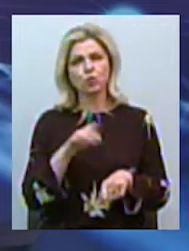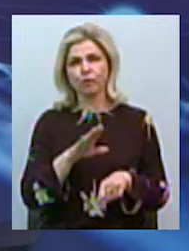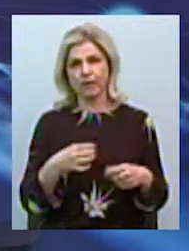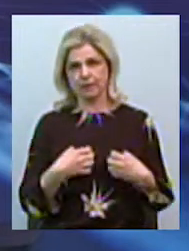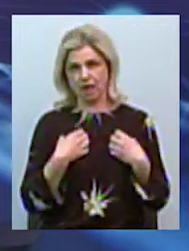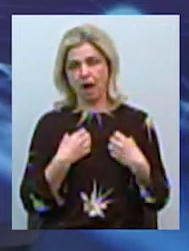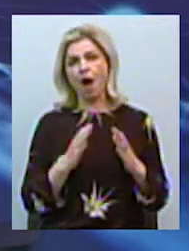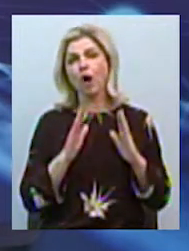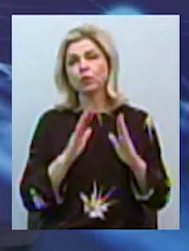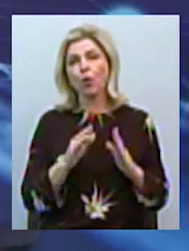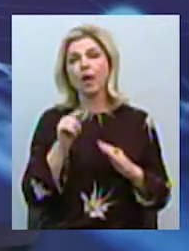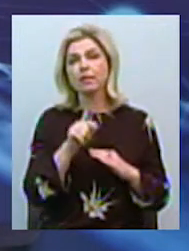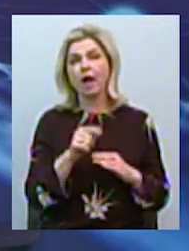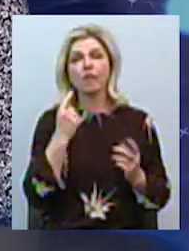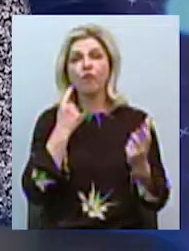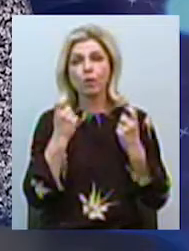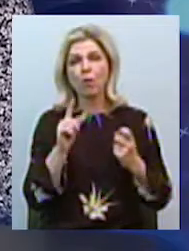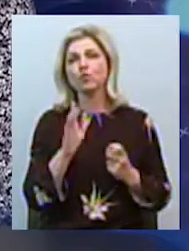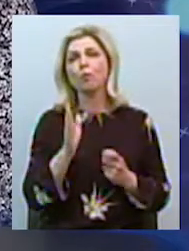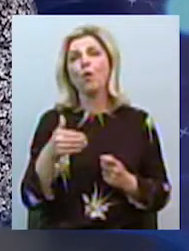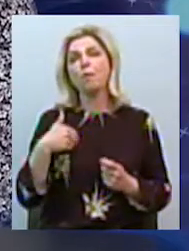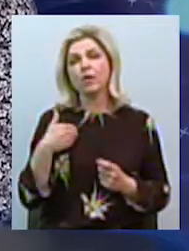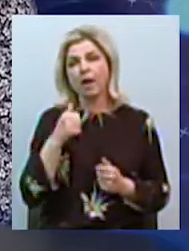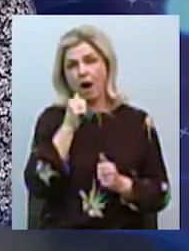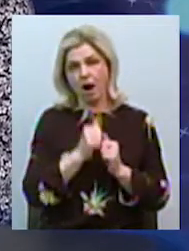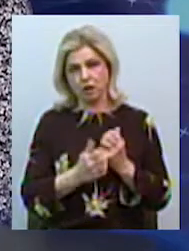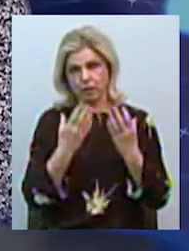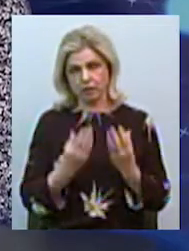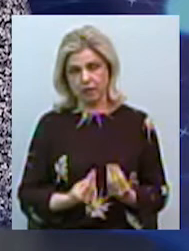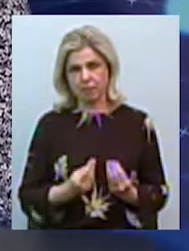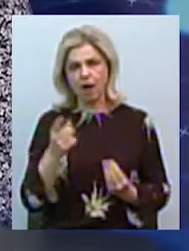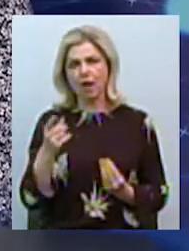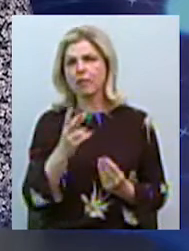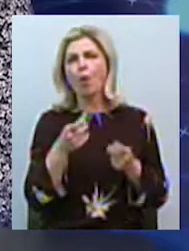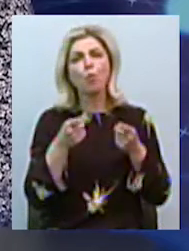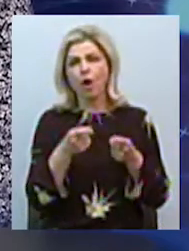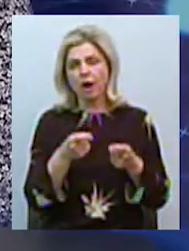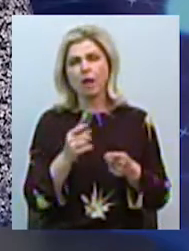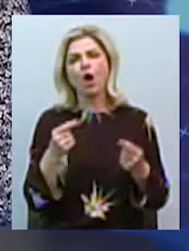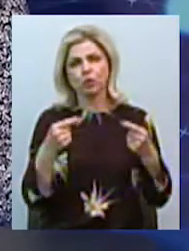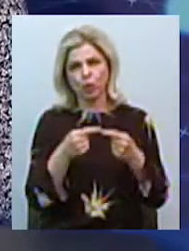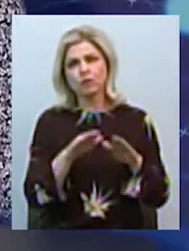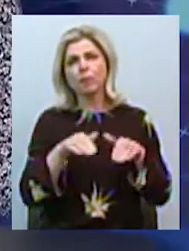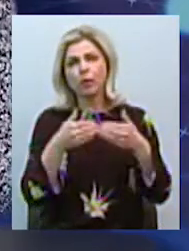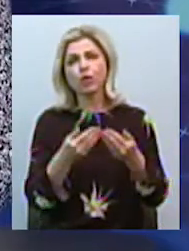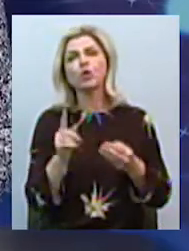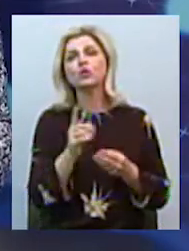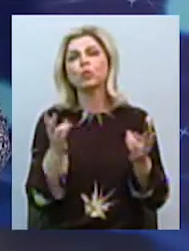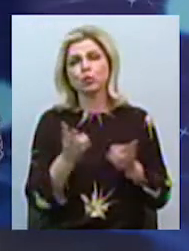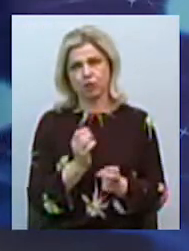лише та інформація, яка корисна буде в повсякденній житті. Вони не вгрожають, вони чітко рекомендують, що пацієнту потрібно робити.